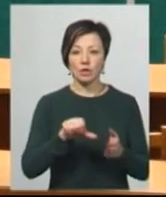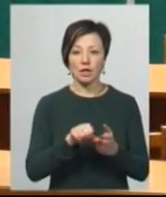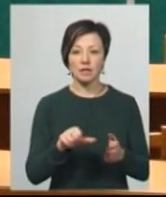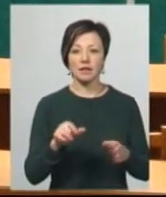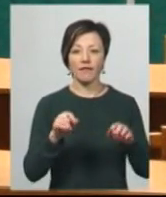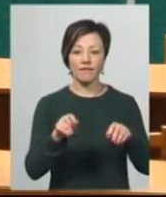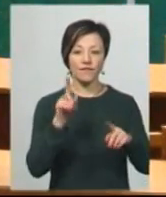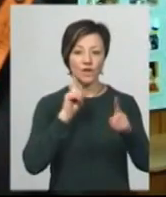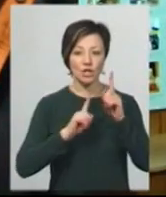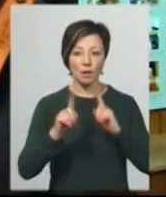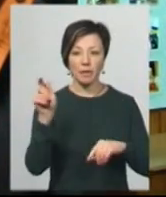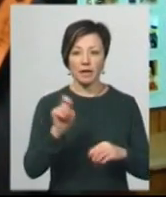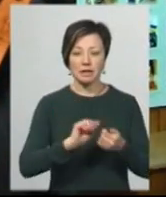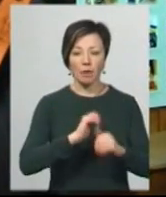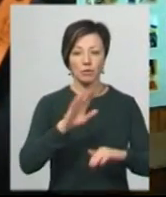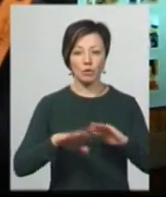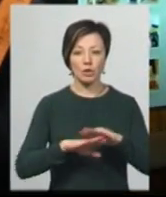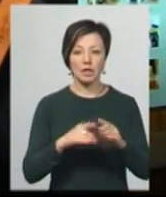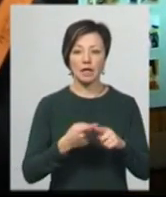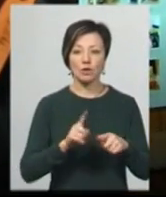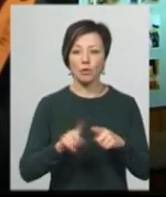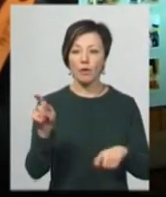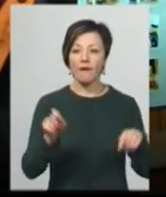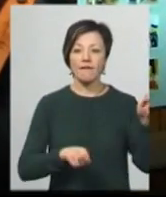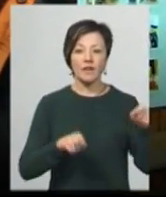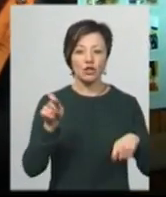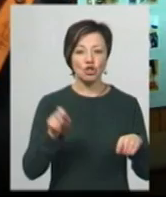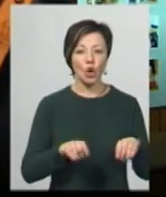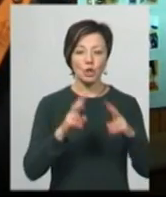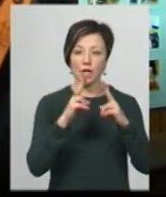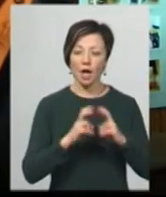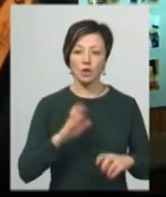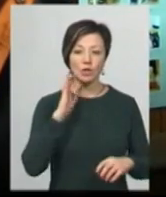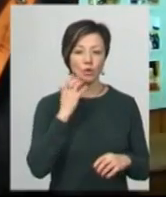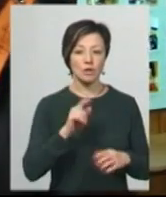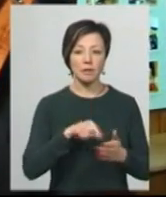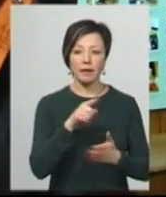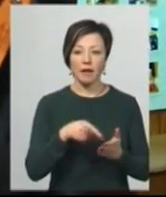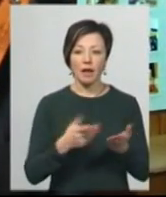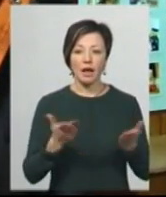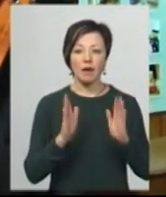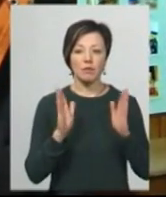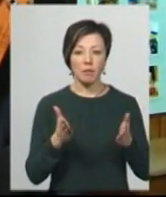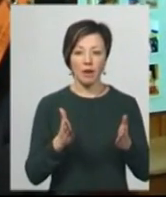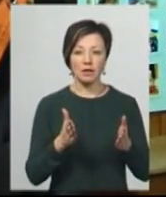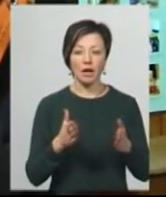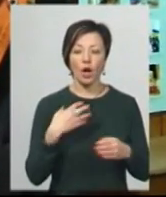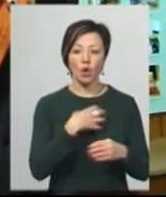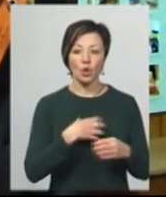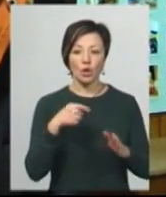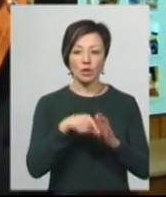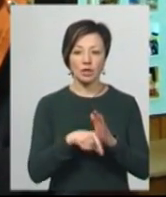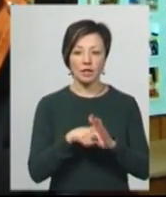приїхав з Камеця Подільського. На цьому вічі розглядаються дуже серйозні питання, які будуть мати доволоносне значення